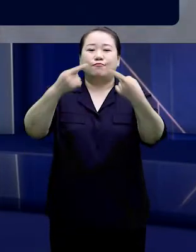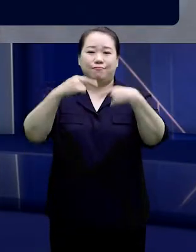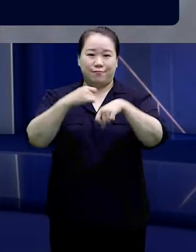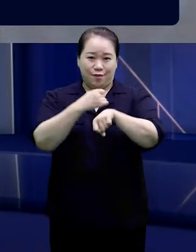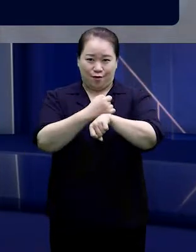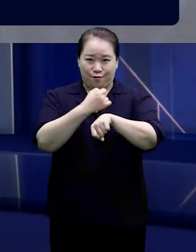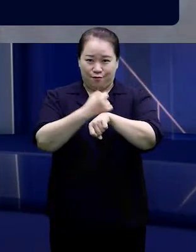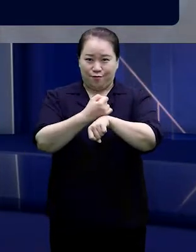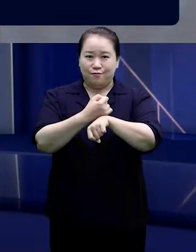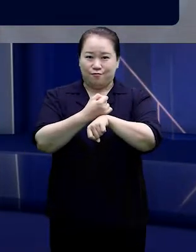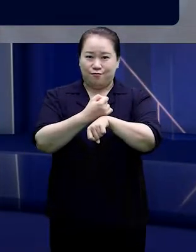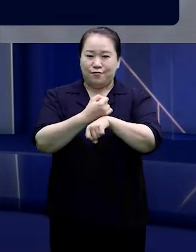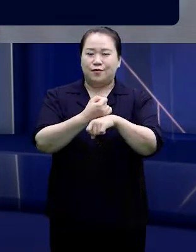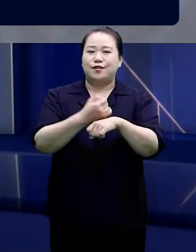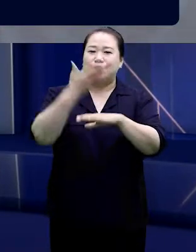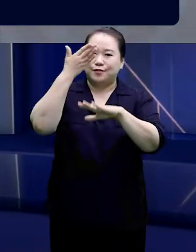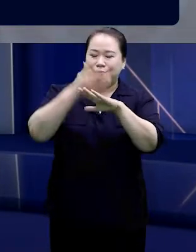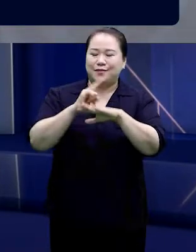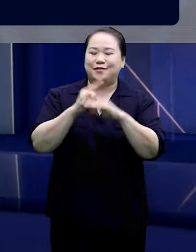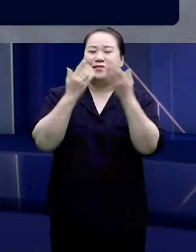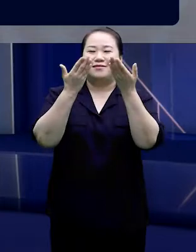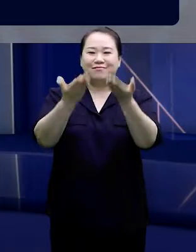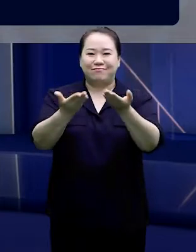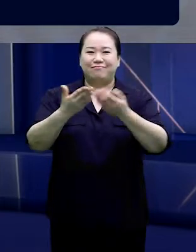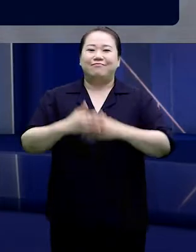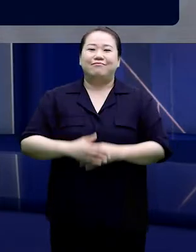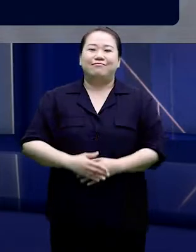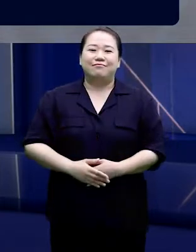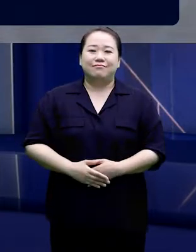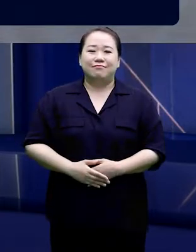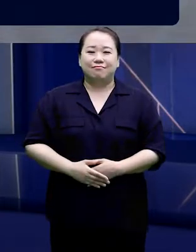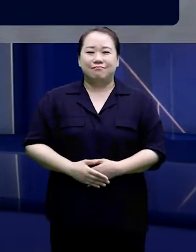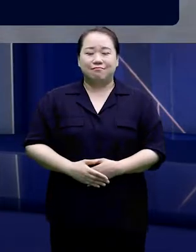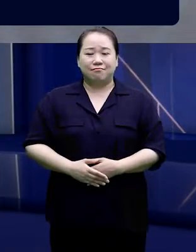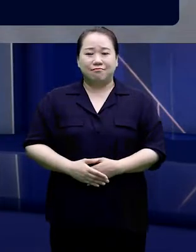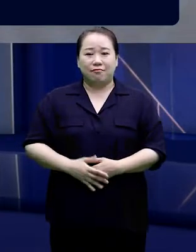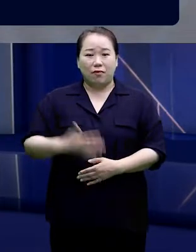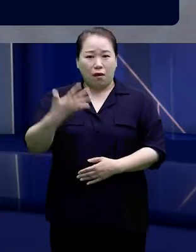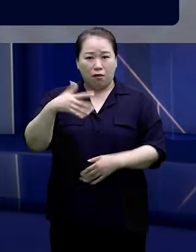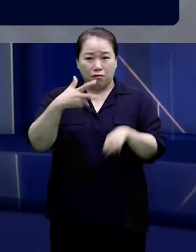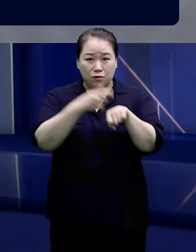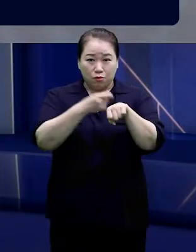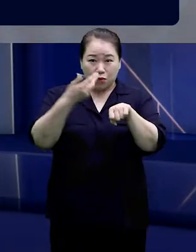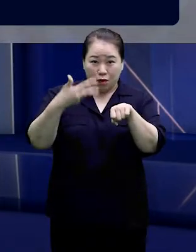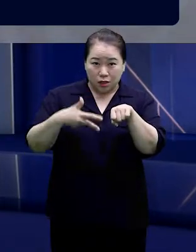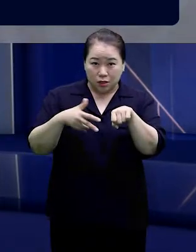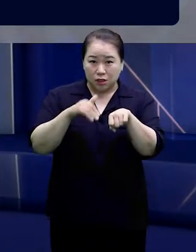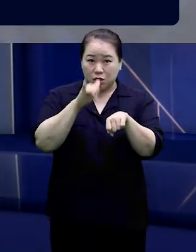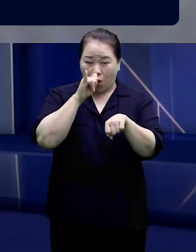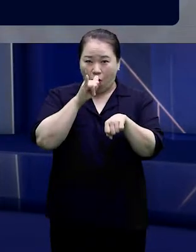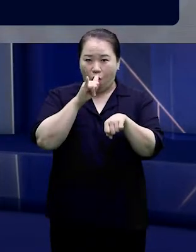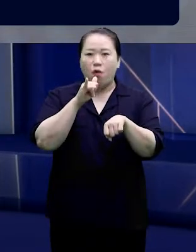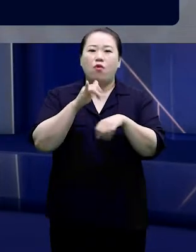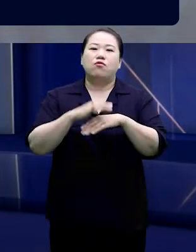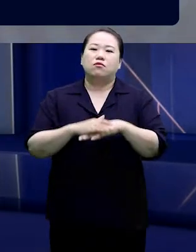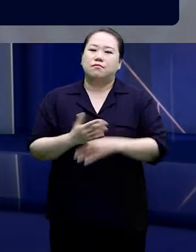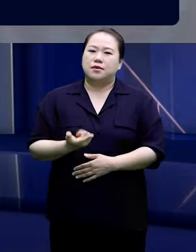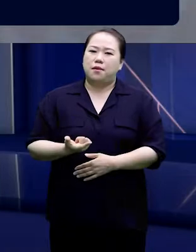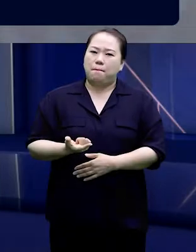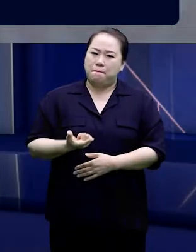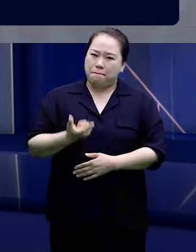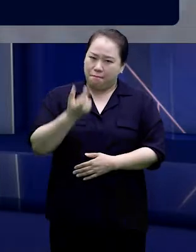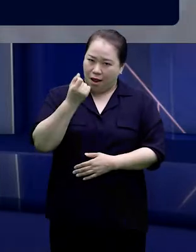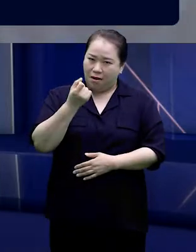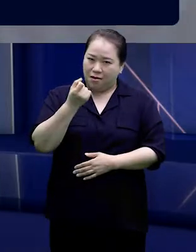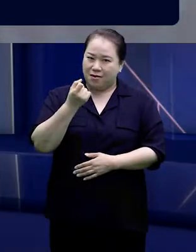분들께 감사의 말씀을 드립니다. 아직까지 접종하지 않으신 구민들께서도 가급적 빠른 시일 내에